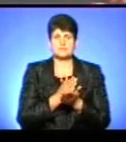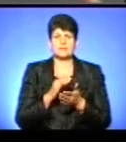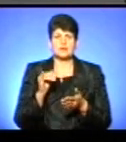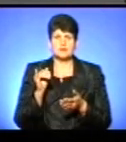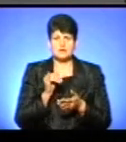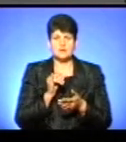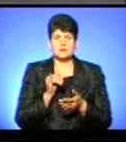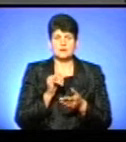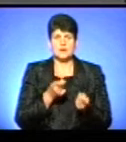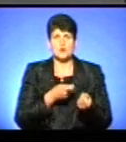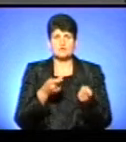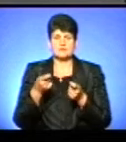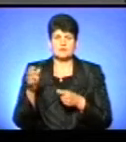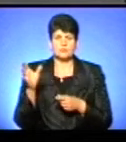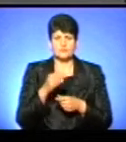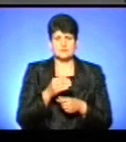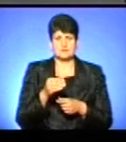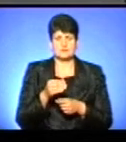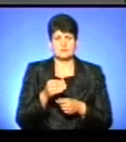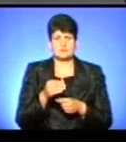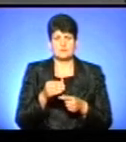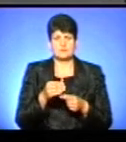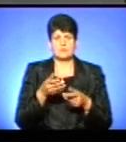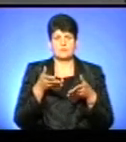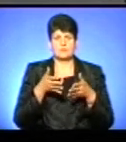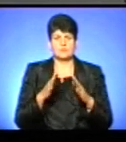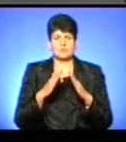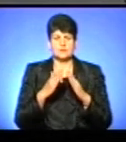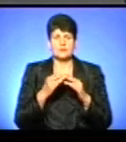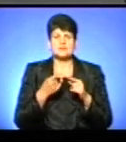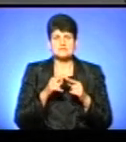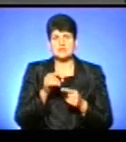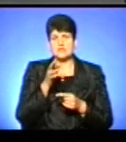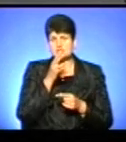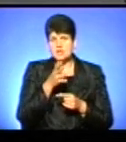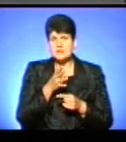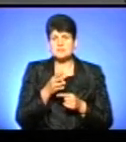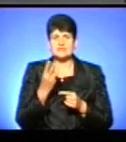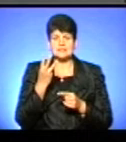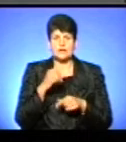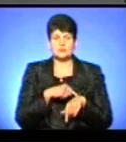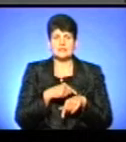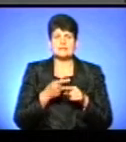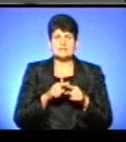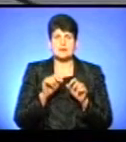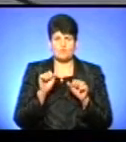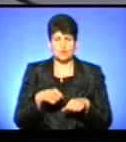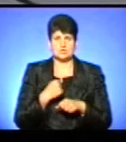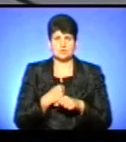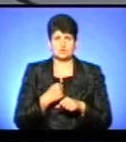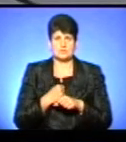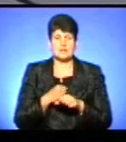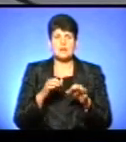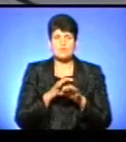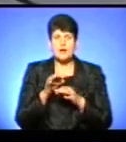розвезений по всіх пологових відділеннях. Це час, це, ну, за три години це можна зробити. Ну, власне, і